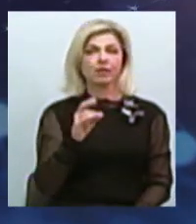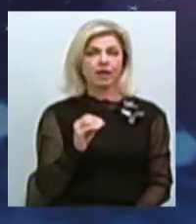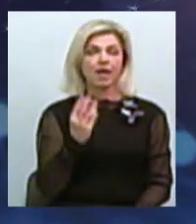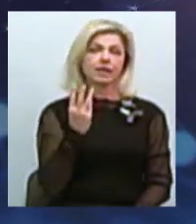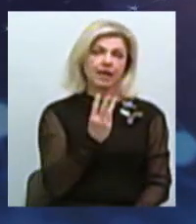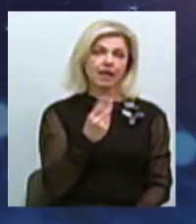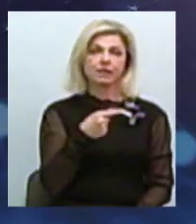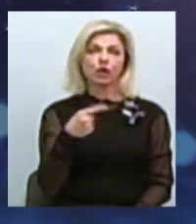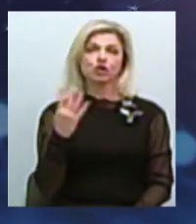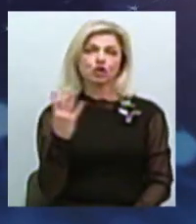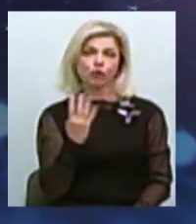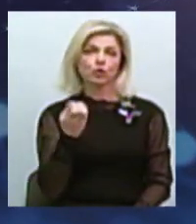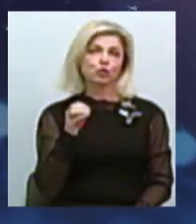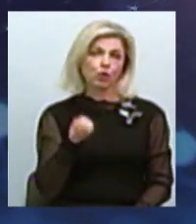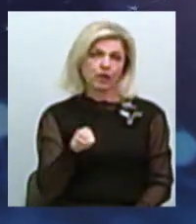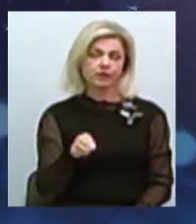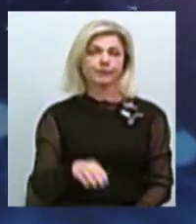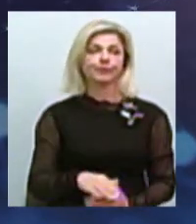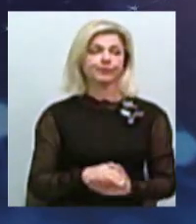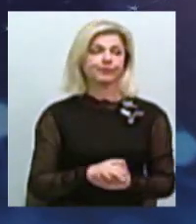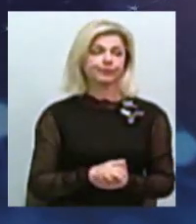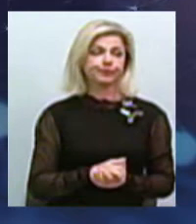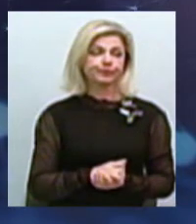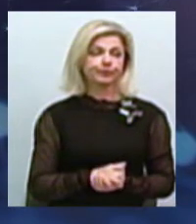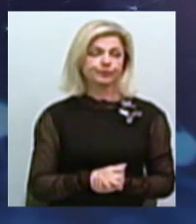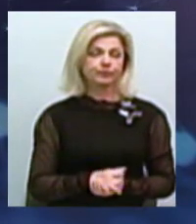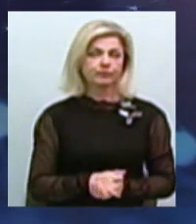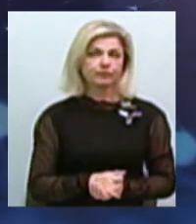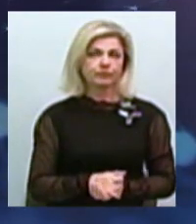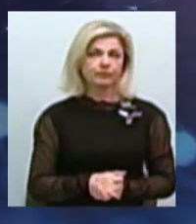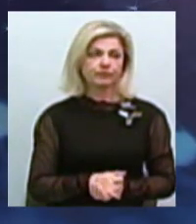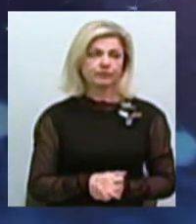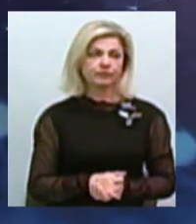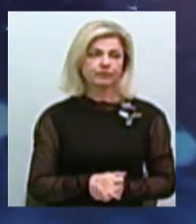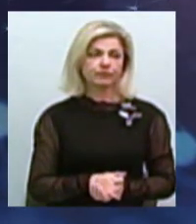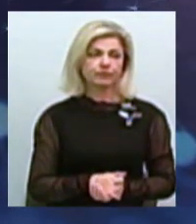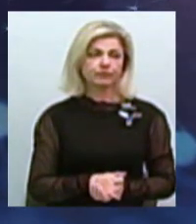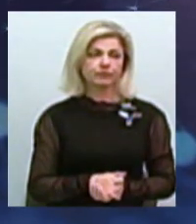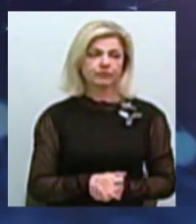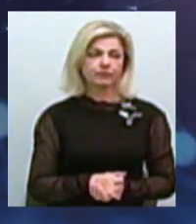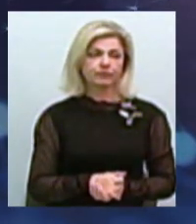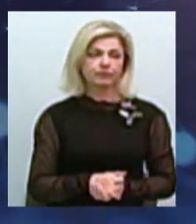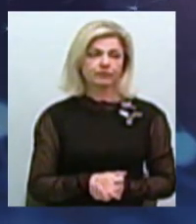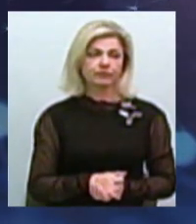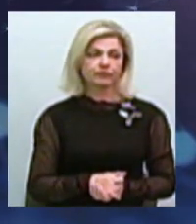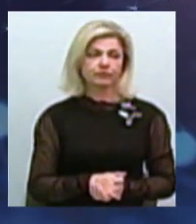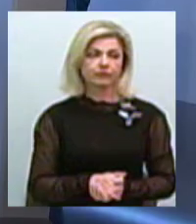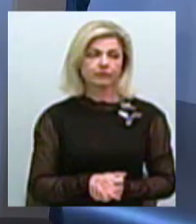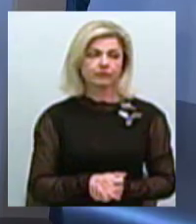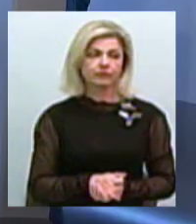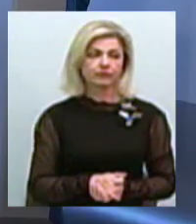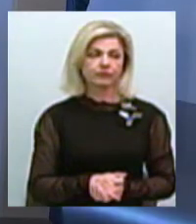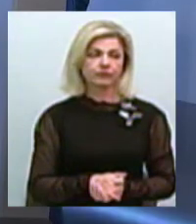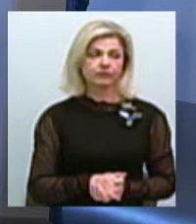існування славянських поселень у 8-9 столітті свідчать знахідки в районі колишнього села Соляні, західне передмістя Миколаєва за Інголом. Це